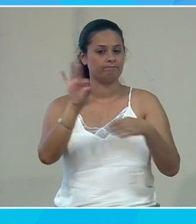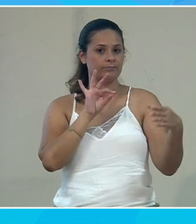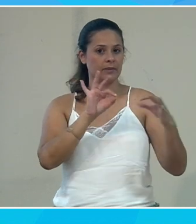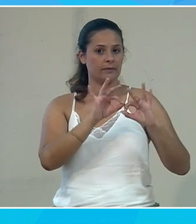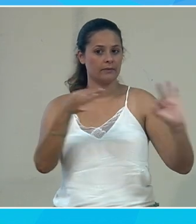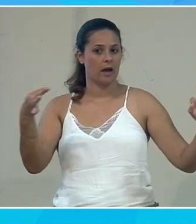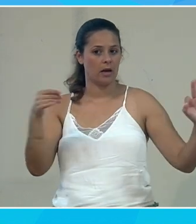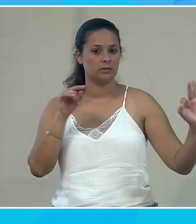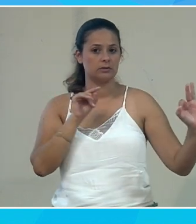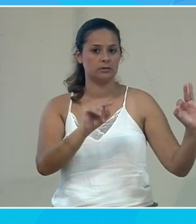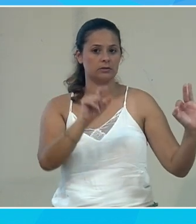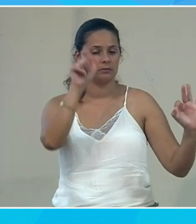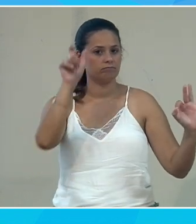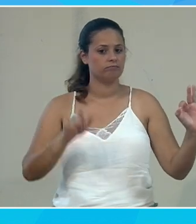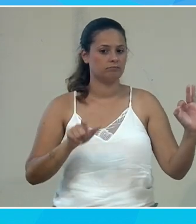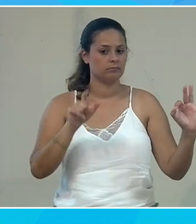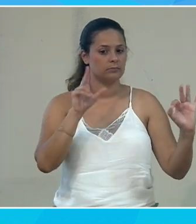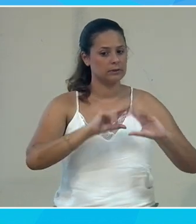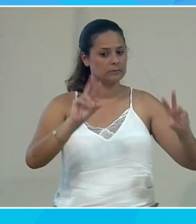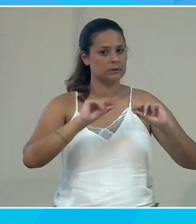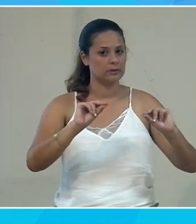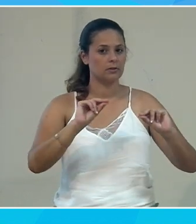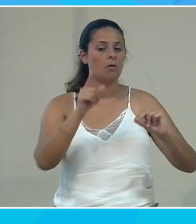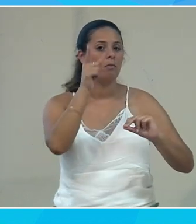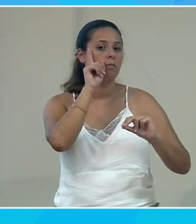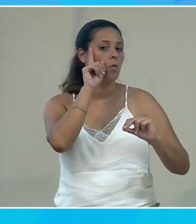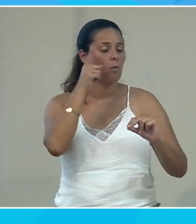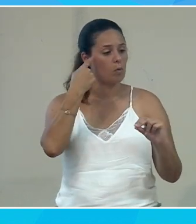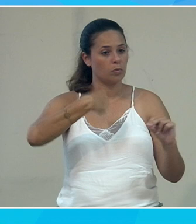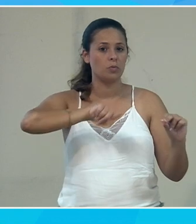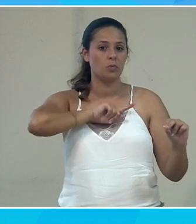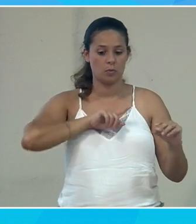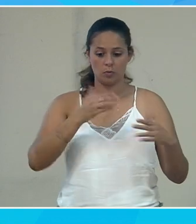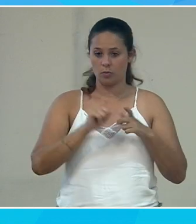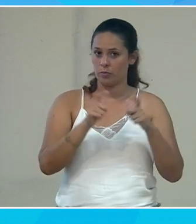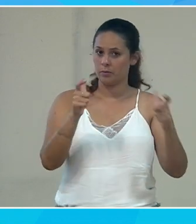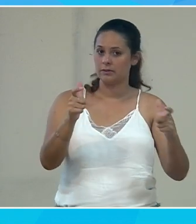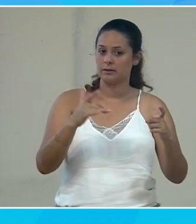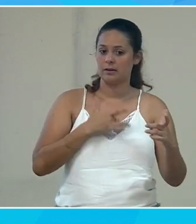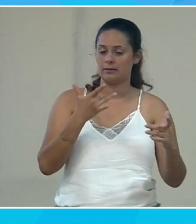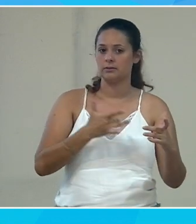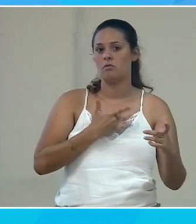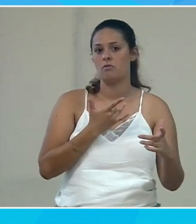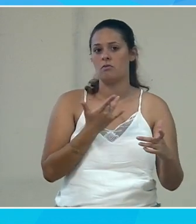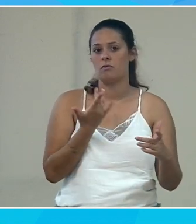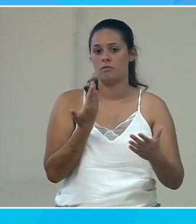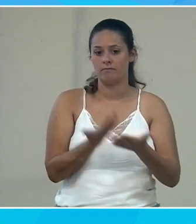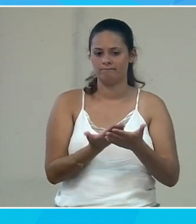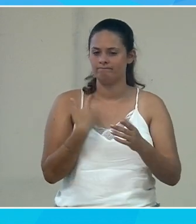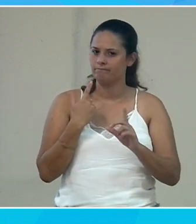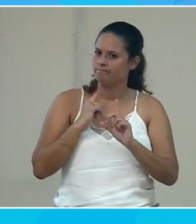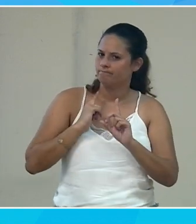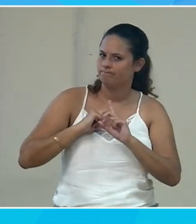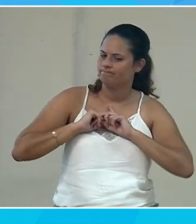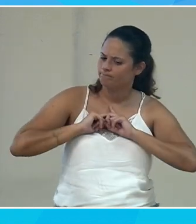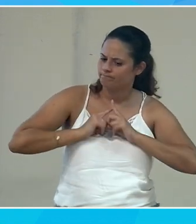Satya Nadella qui explique un petit peu pourquoi pour nous en entreprise, on s'intéresse et on a la conviction que c'est